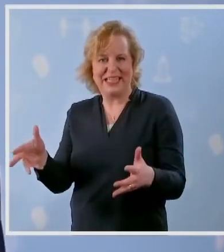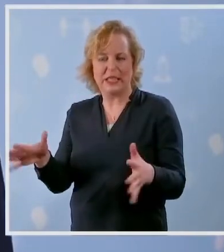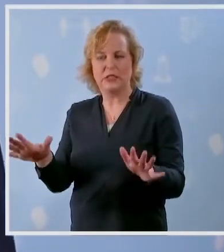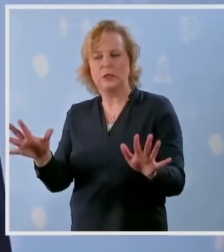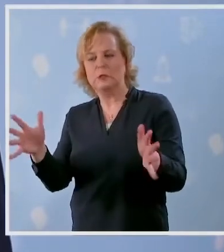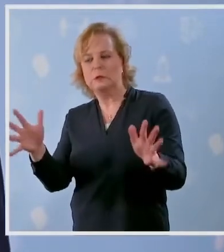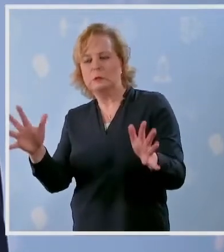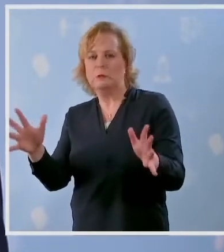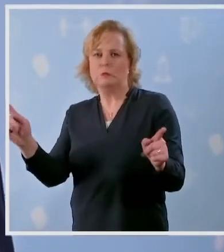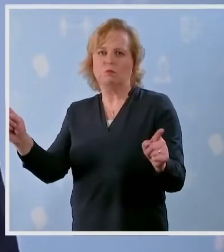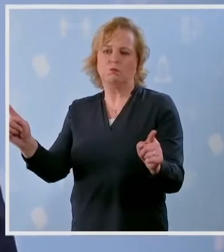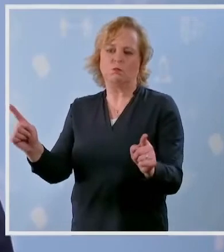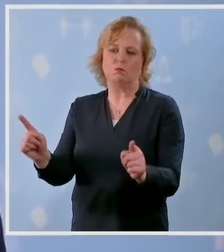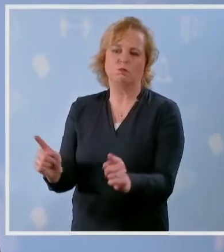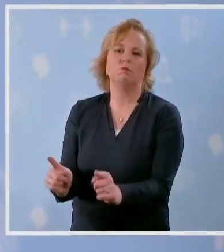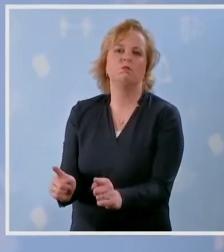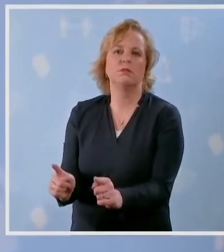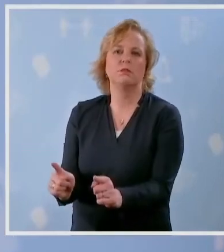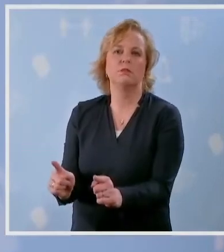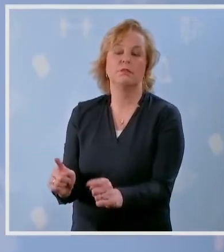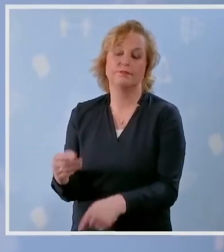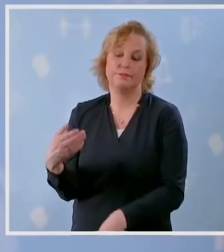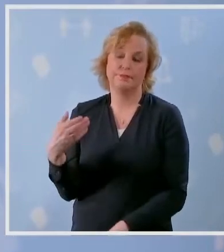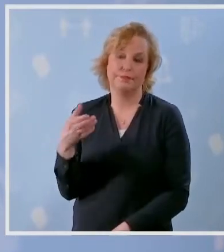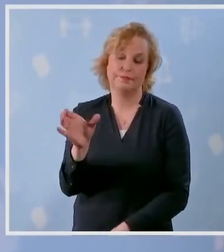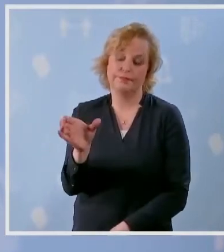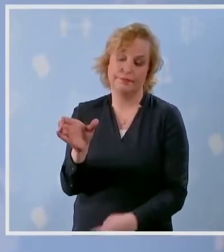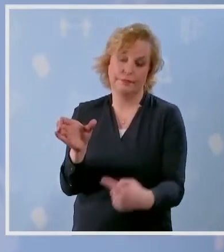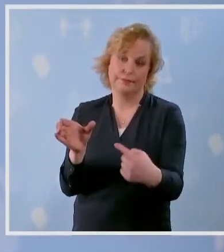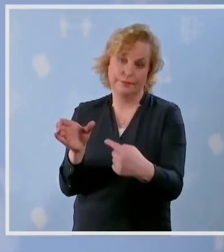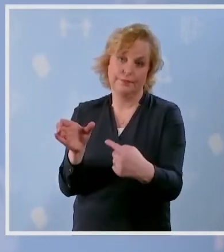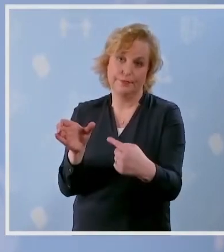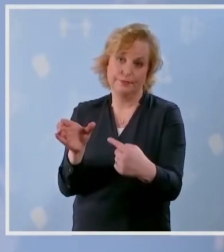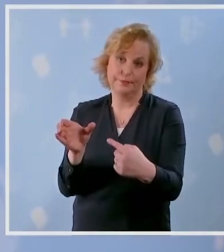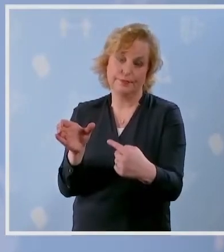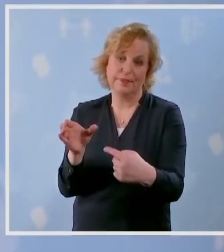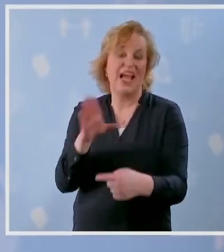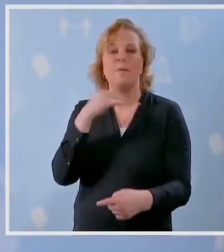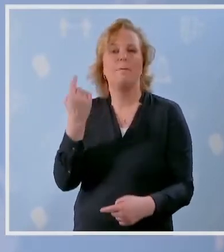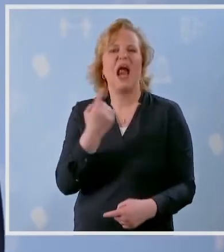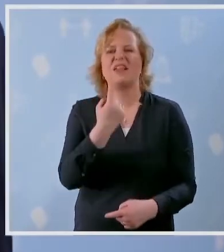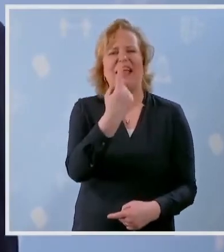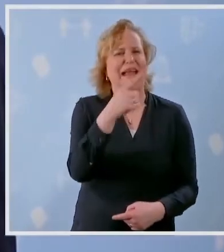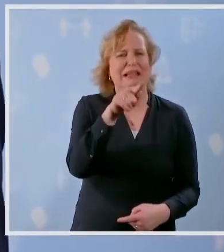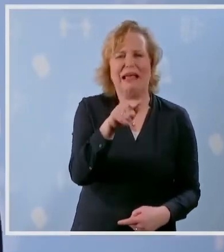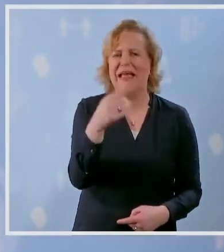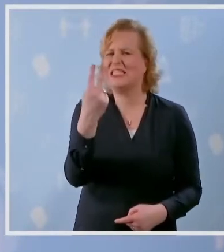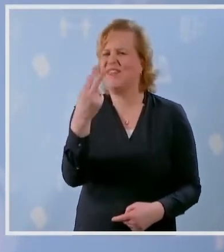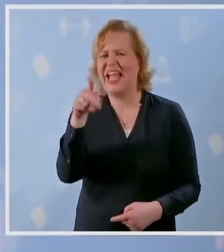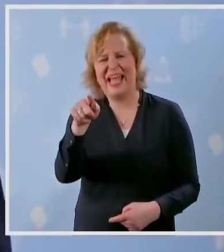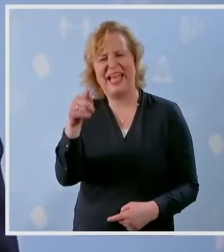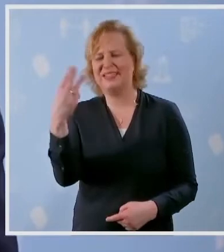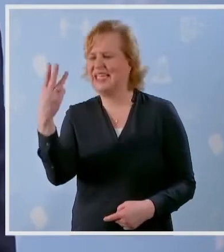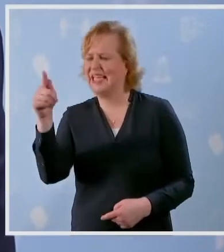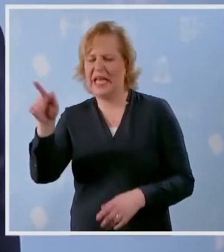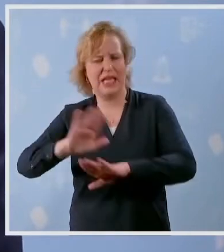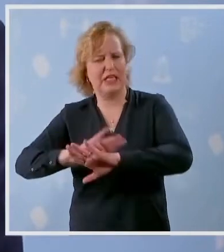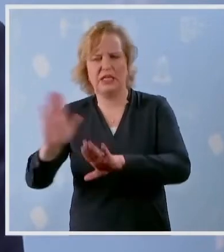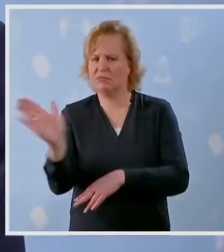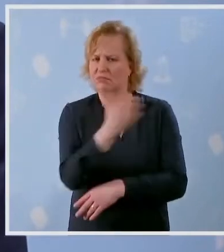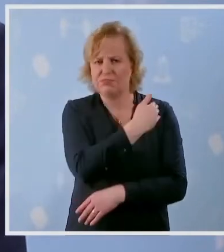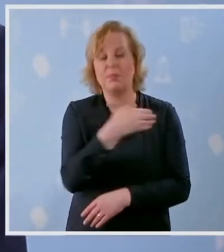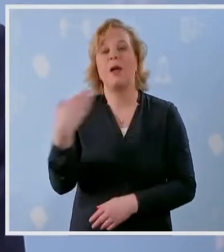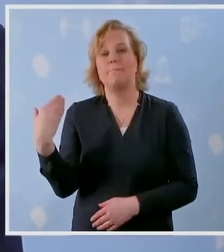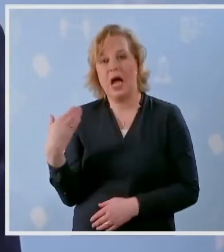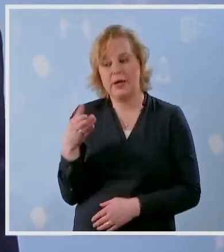onder de duim houden. Dan moet je een Corona-toegangsbewijs op dit moment, en dan heb ik het helemaal niet over 1G, 2G of 3G in de onderscheid, en dan moet je in brede zin een Corona